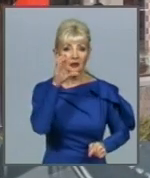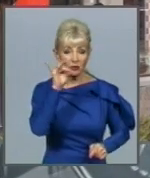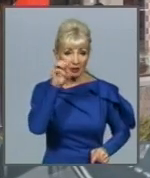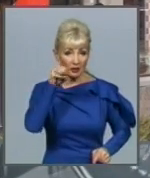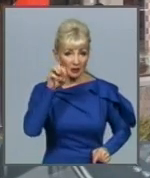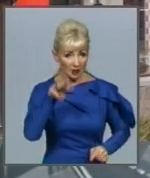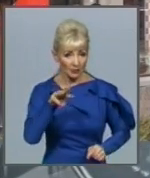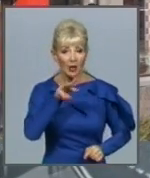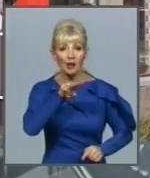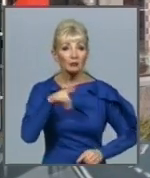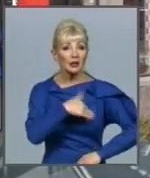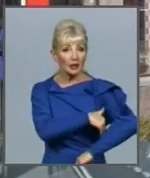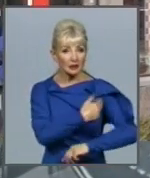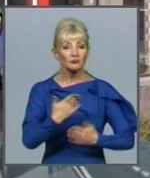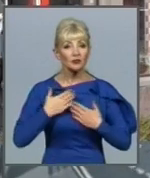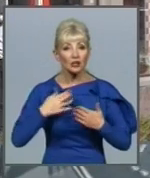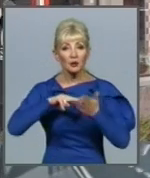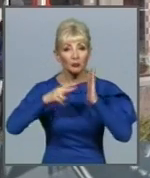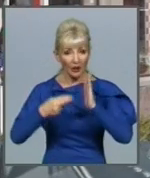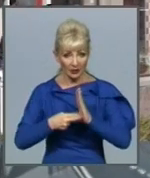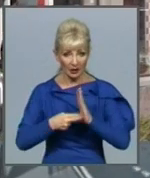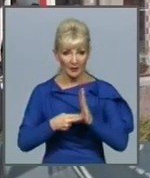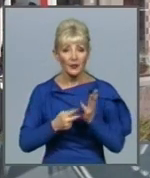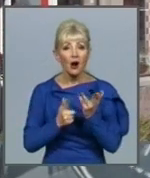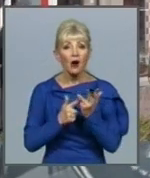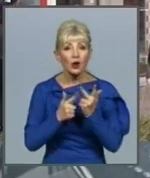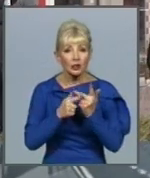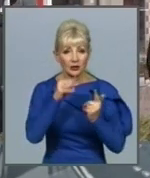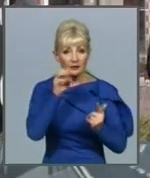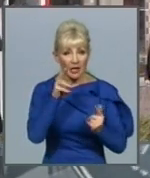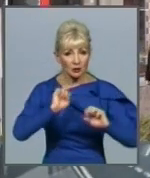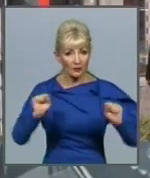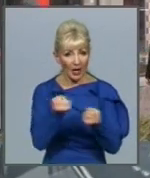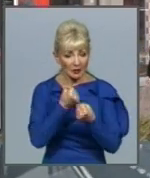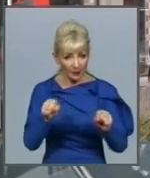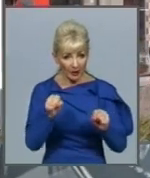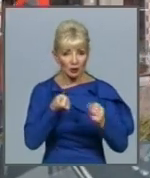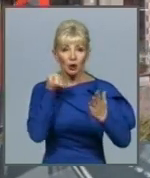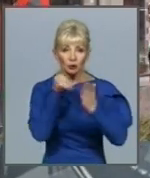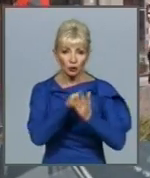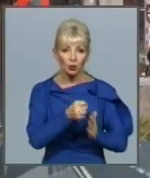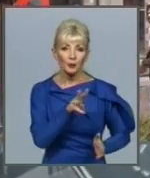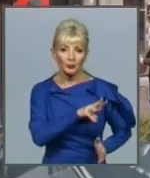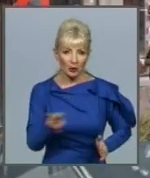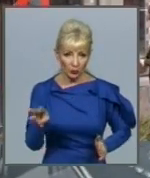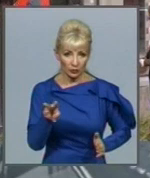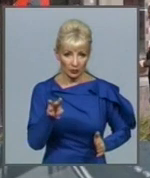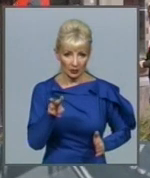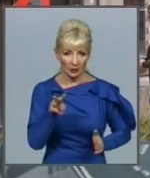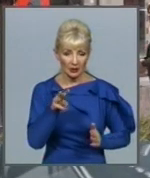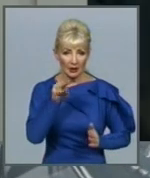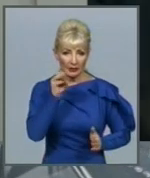наших планах довести кількість тестувань такими експрес-методами до мільйона тестувань на